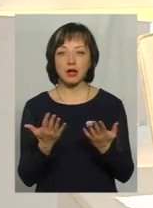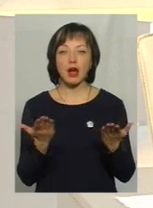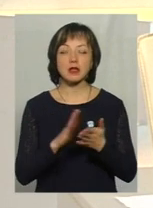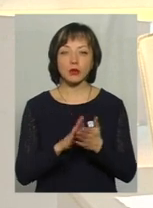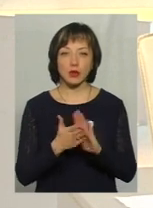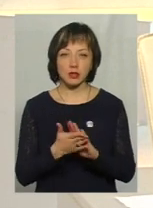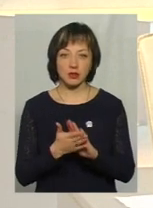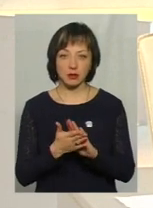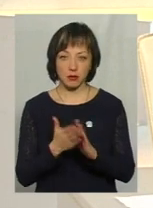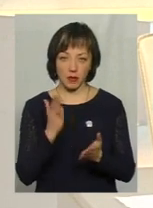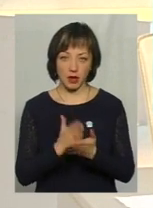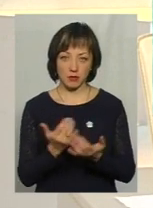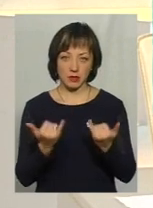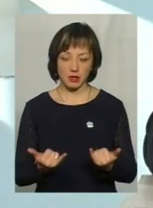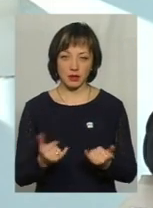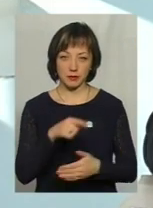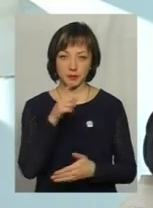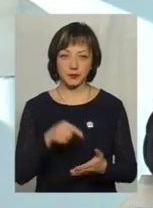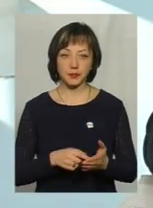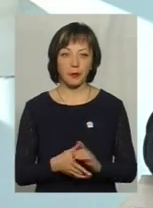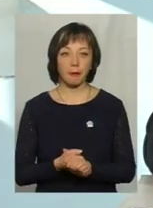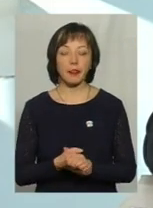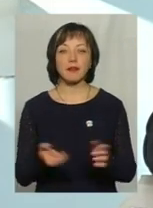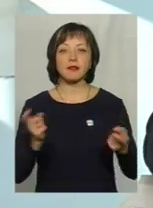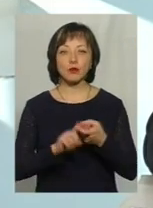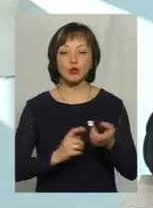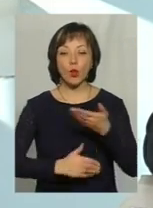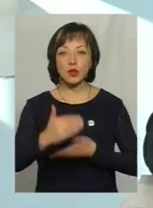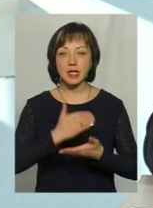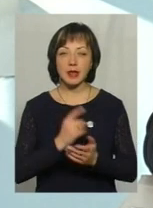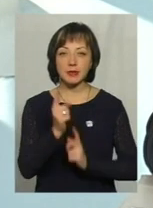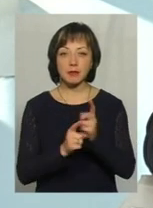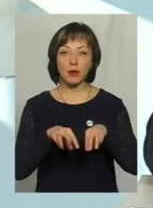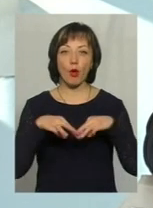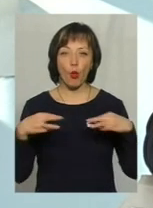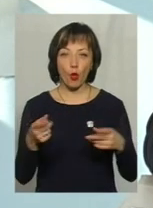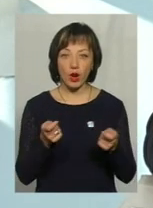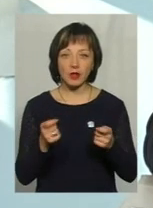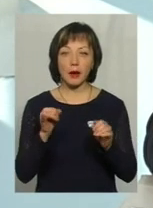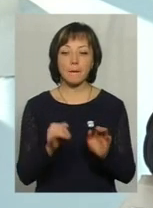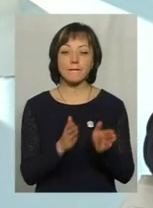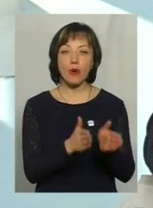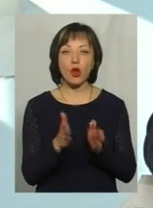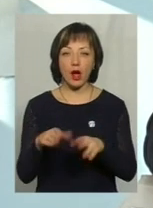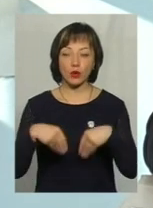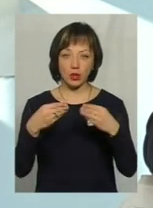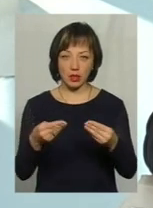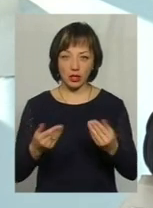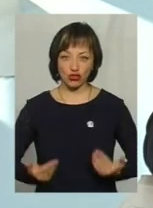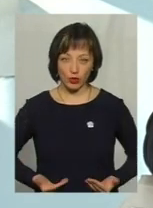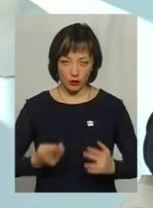Яку ситуацію маємо? В зв'язку з останніми змінами уряду, також порядок на надання житлових субсидій,